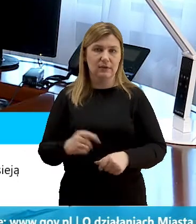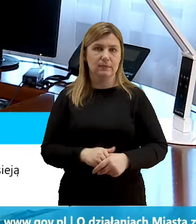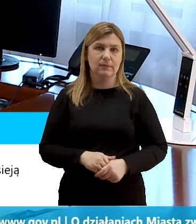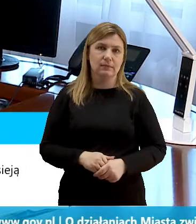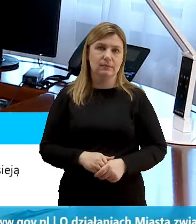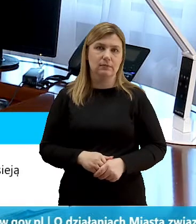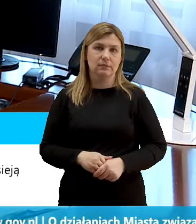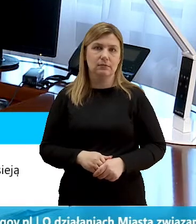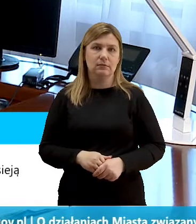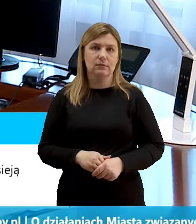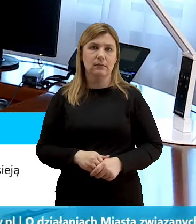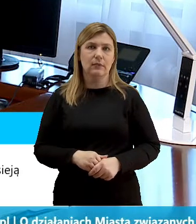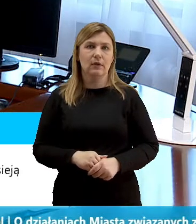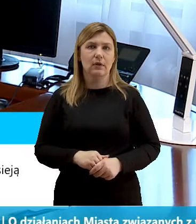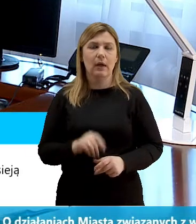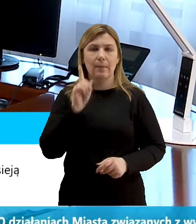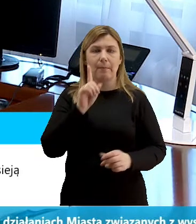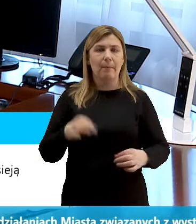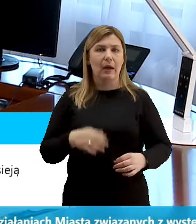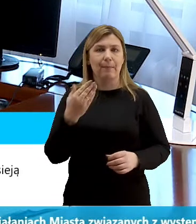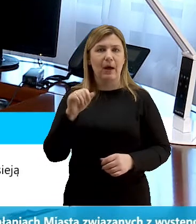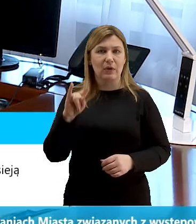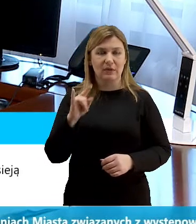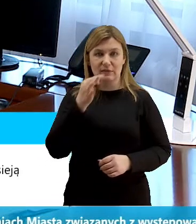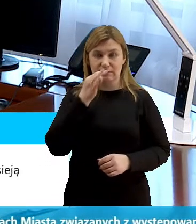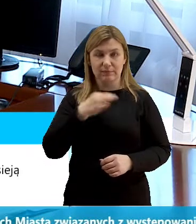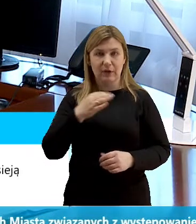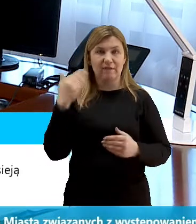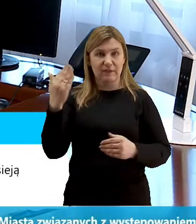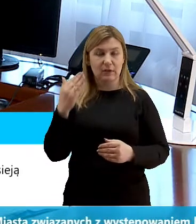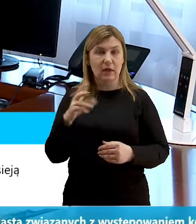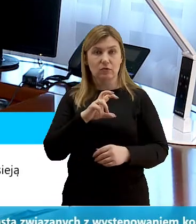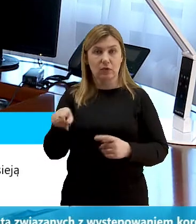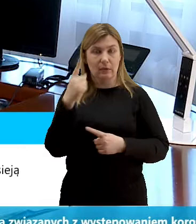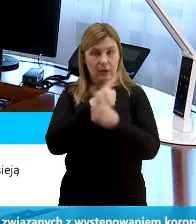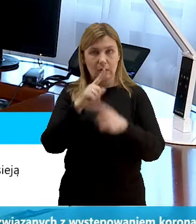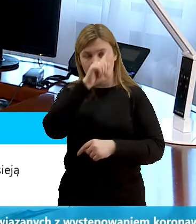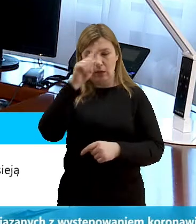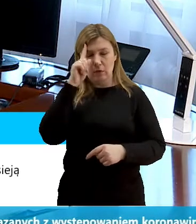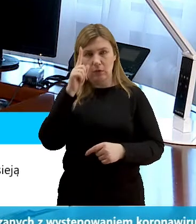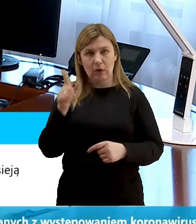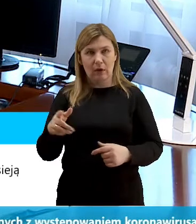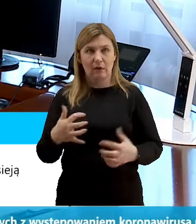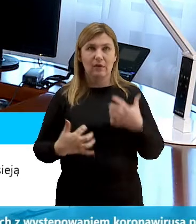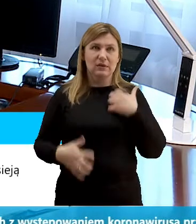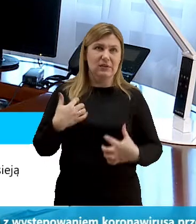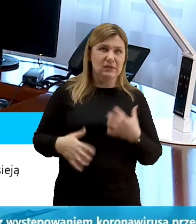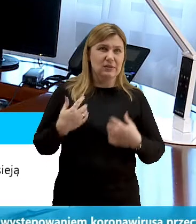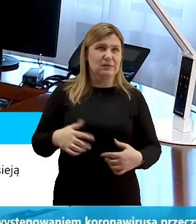pan Maurycy pisze tak witam panie prezydencie czy nie sądzi pan że ludzie za bardzo panikują się ją niepotrzebną